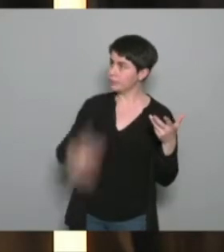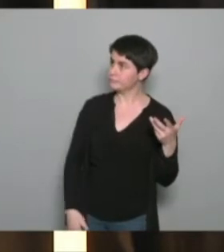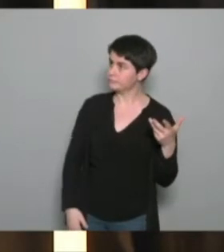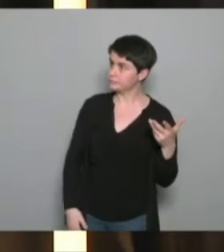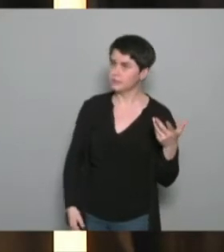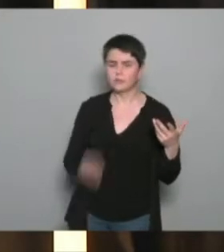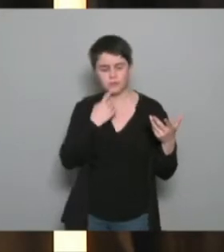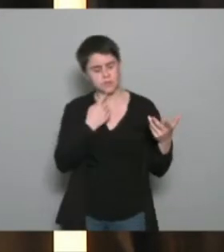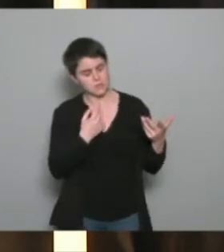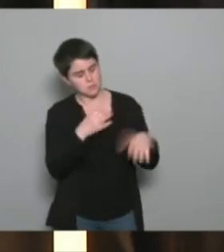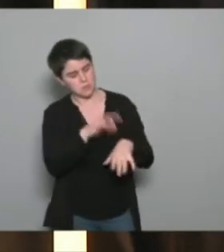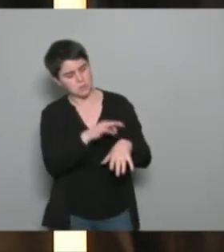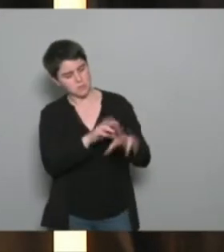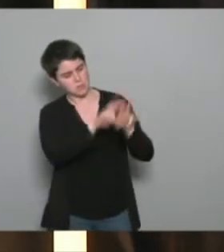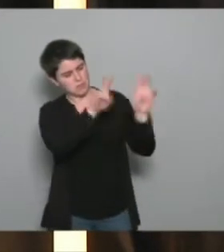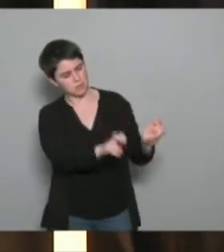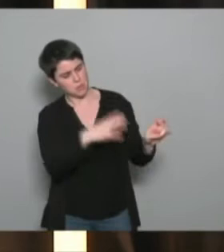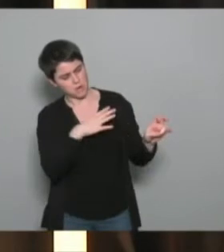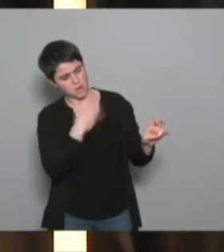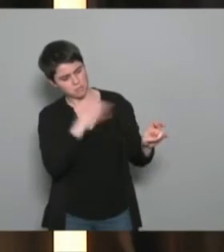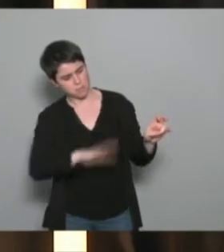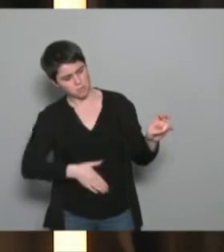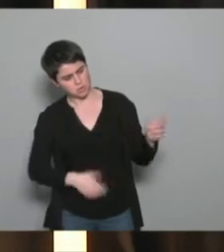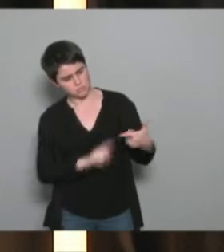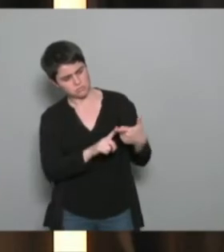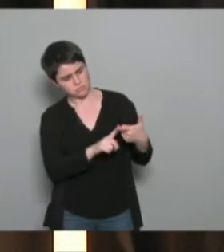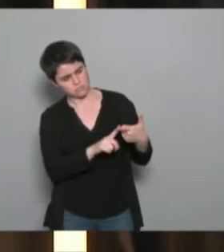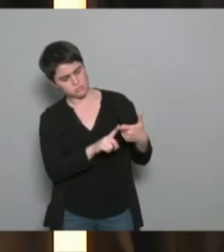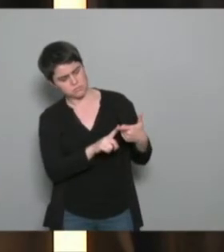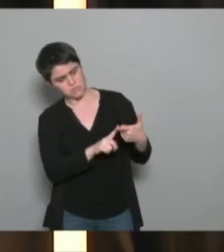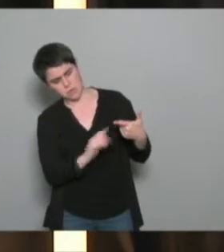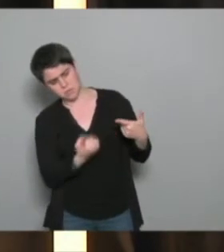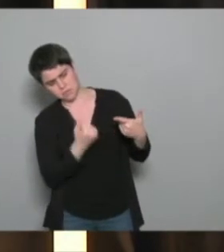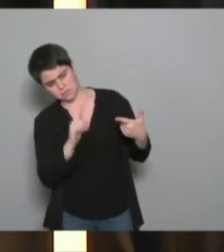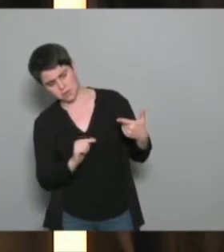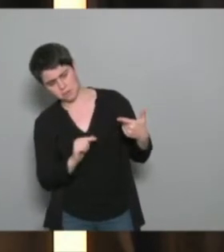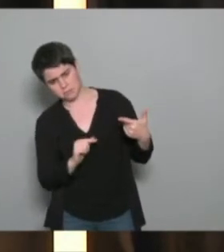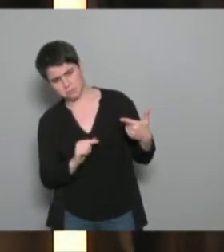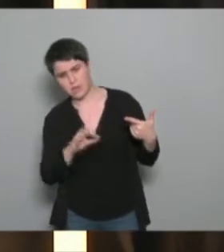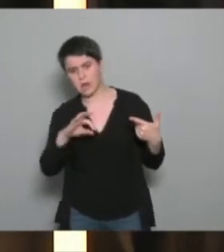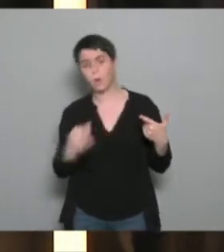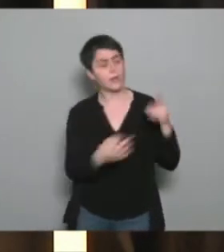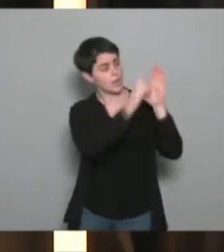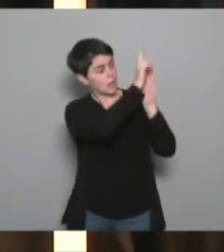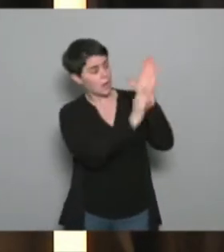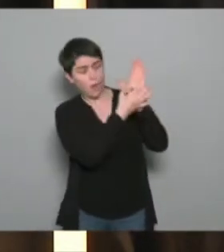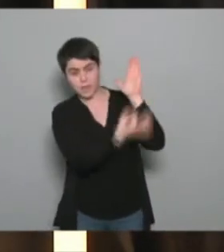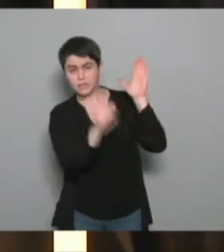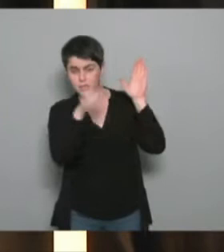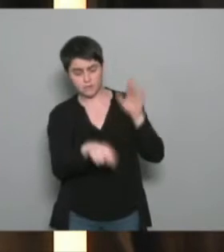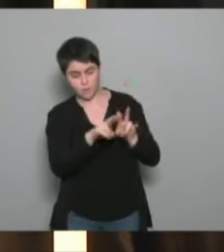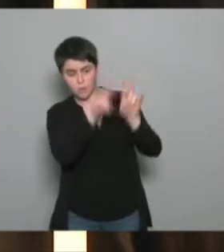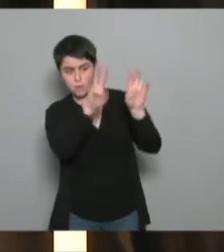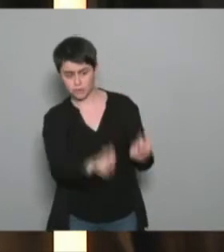regardez, il a le diplôme, c'est bon. Qu'est que vous regardez ? Alors, effectivement, nous, la réglementation fait qu'il faut une qualification, mais si on raisonne